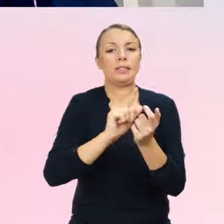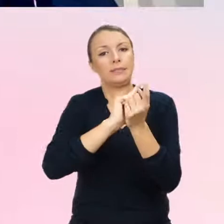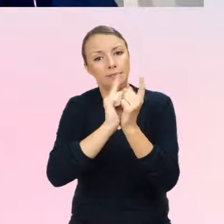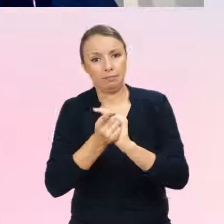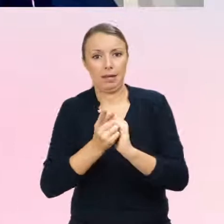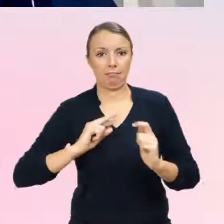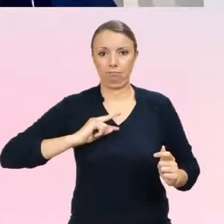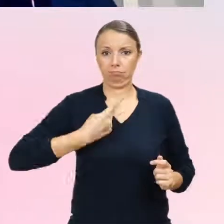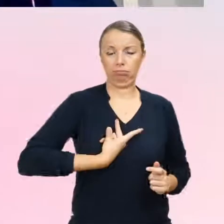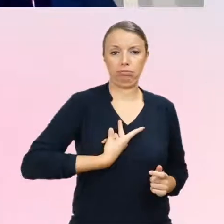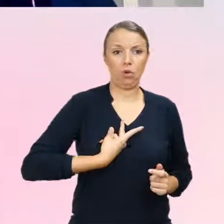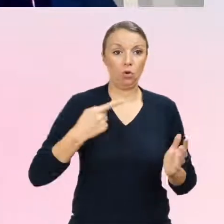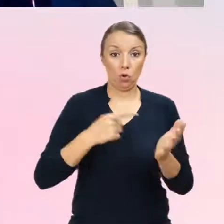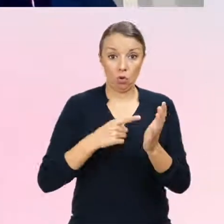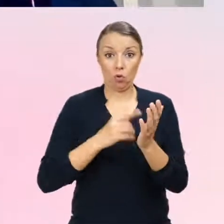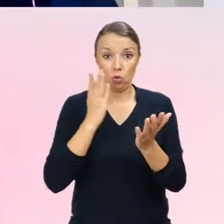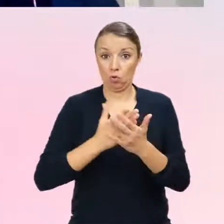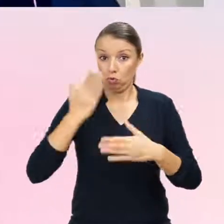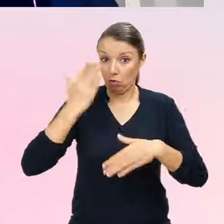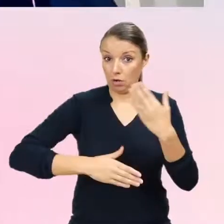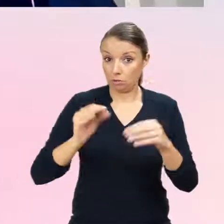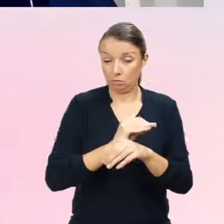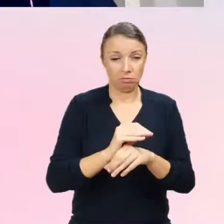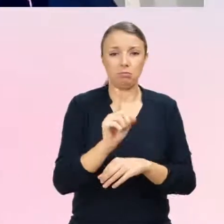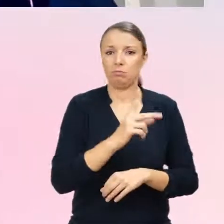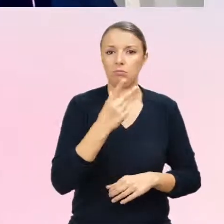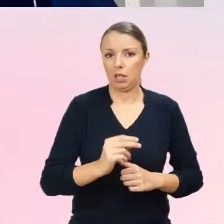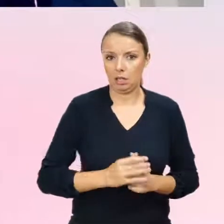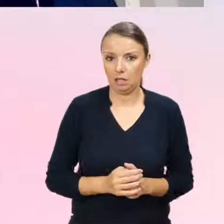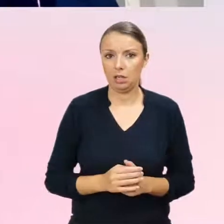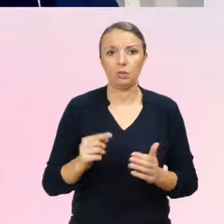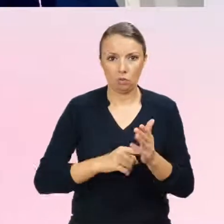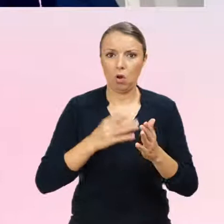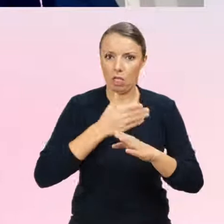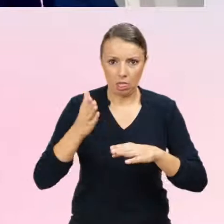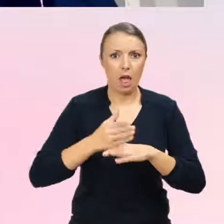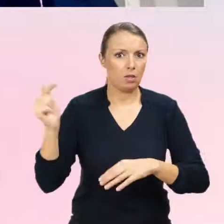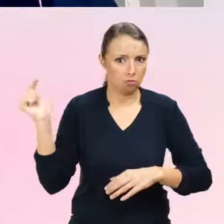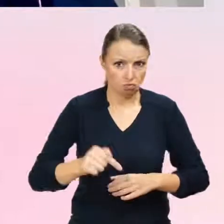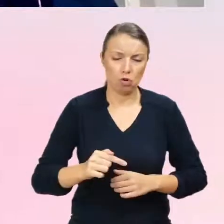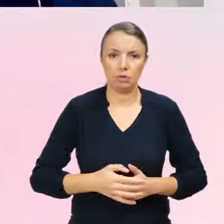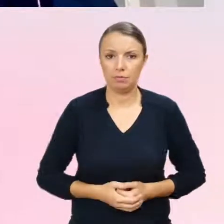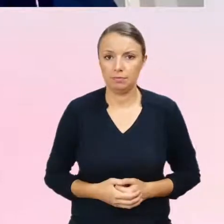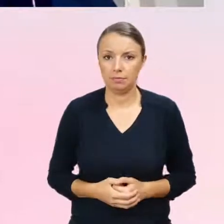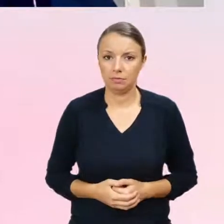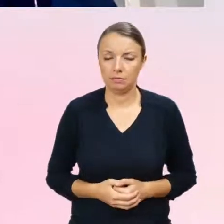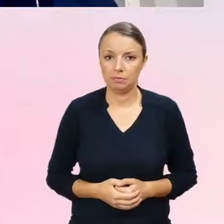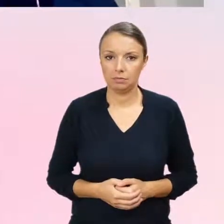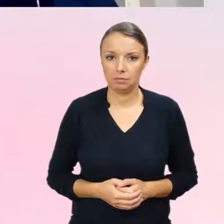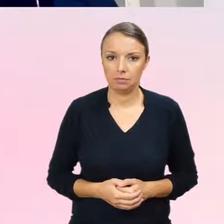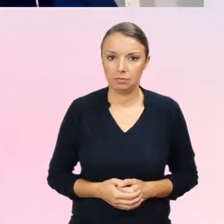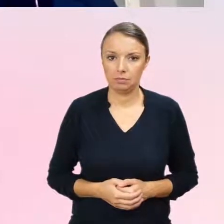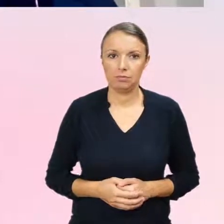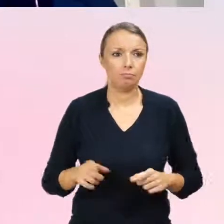też interwencje medyczne związane z tranzycją, tylko nadal była konieczna. Opieka